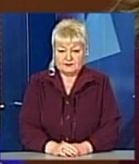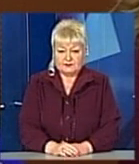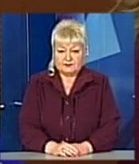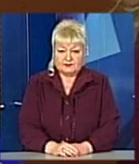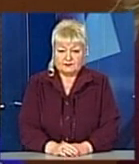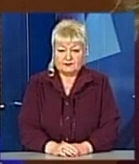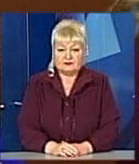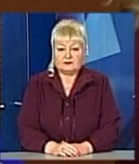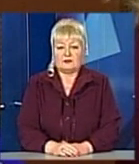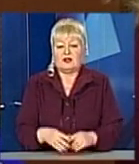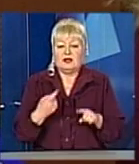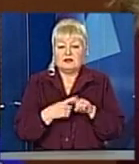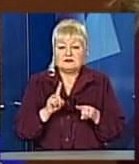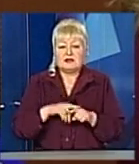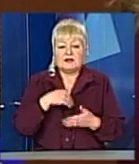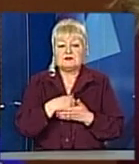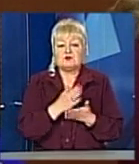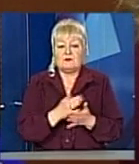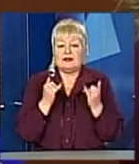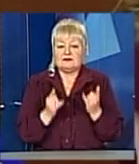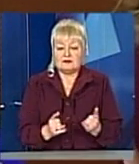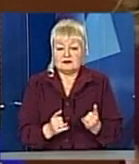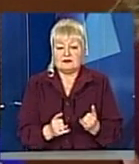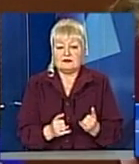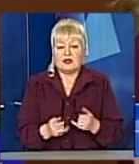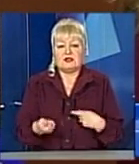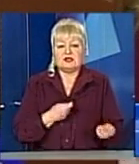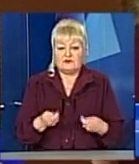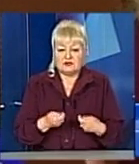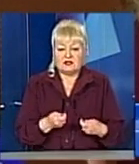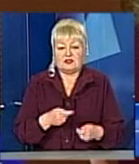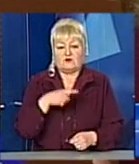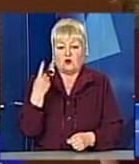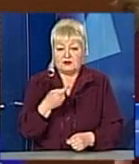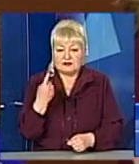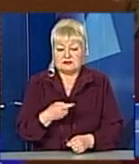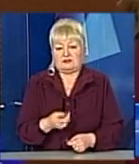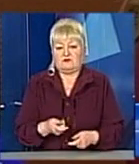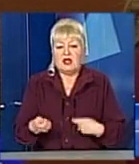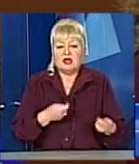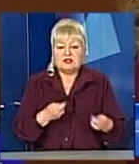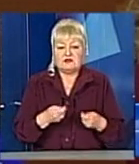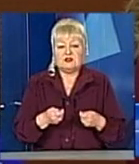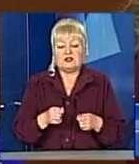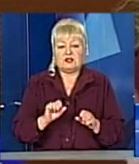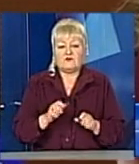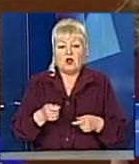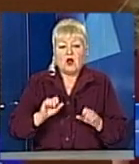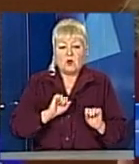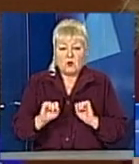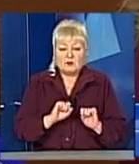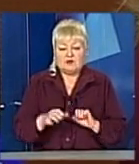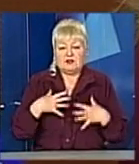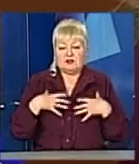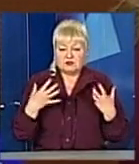Це інструмент для і керівників в областях, керівників і управління охорони здоров'я, і